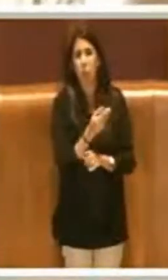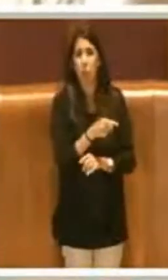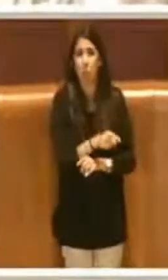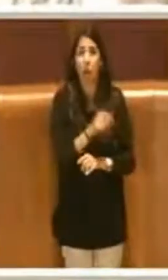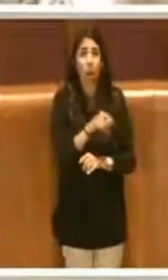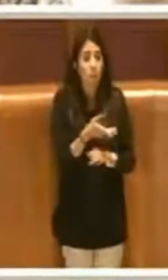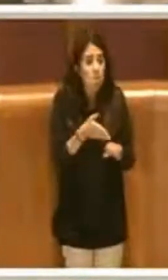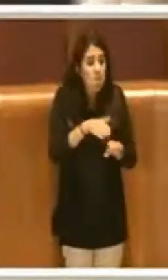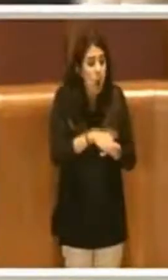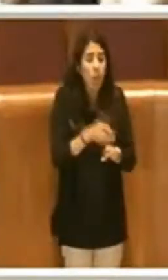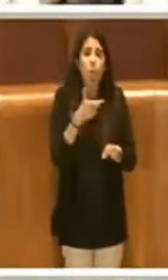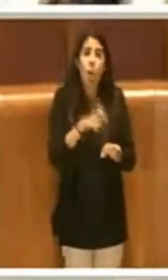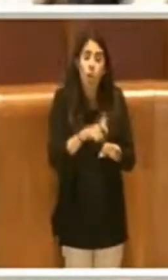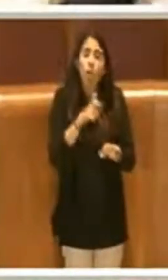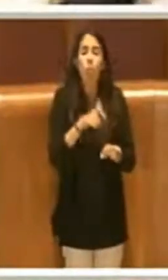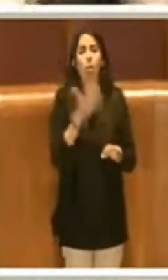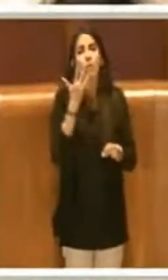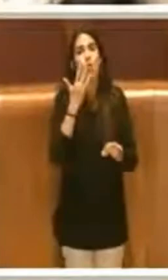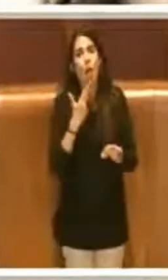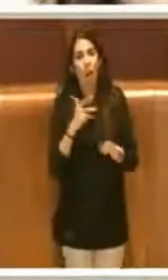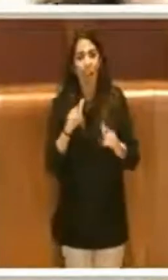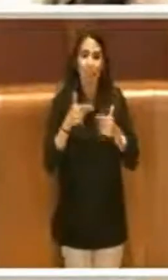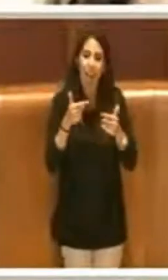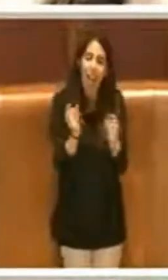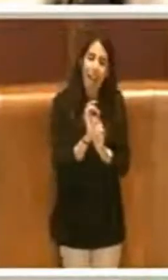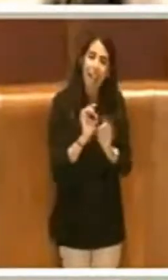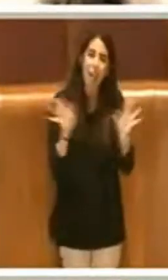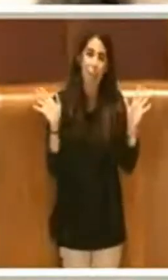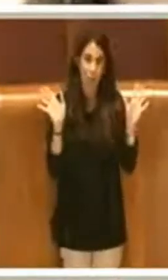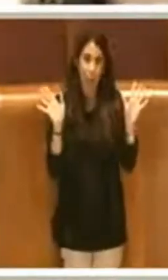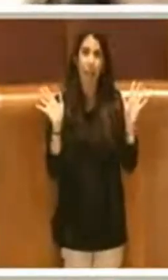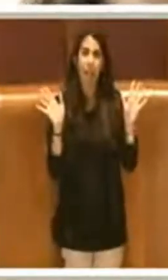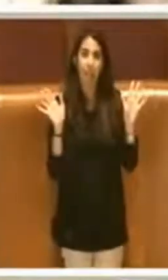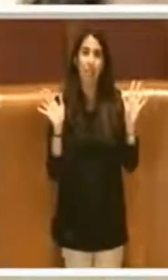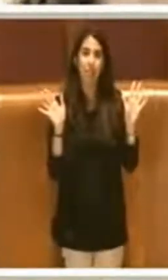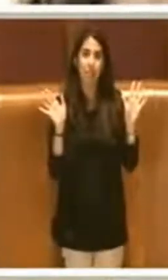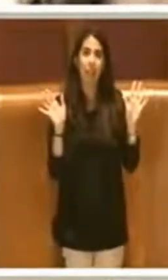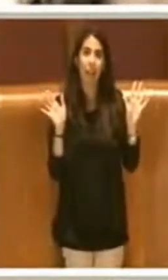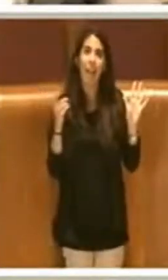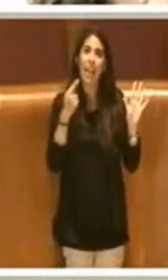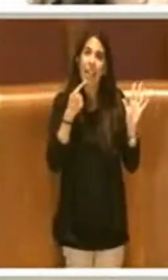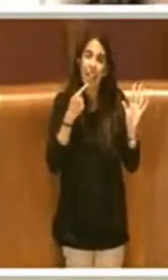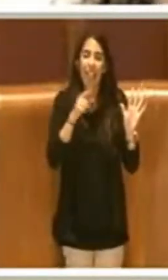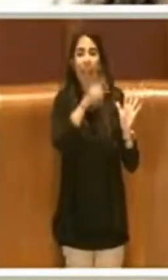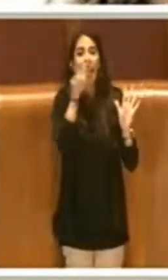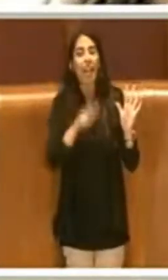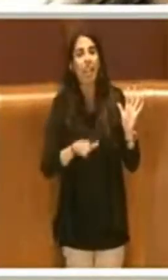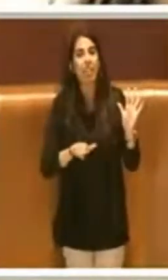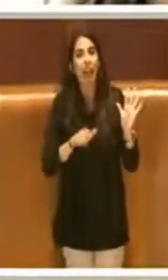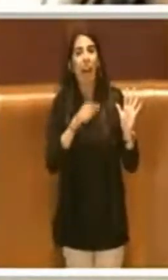di salvare e di liberare quello che a tutti gli effetti per lui era il suo paese, la sua nazione.